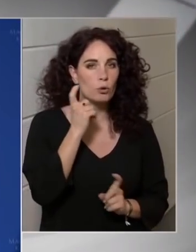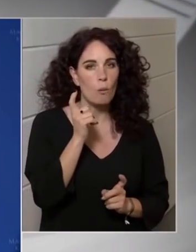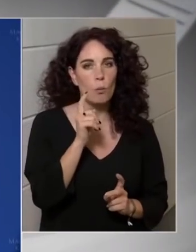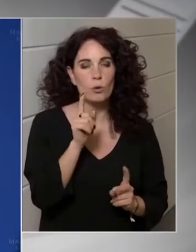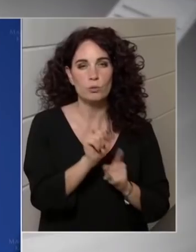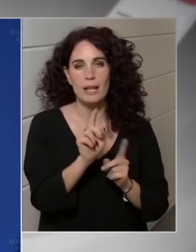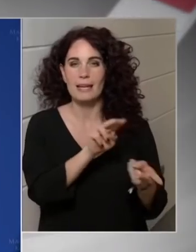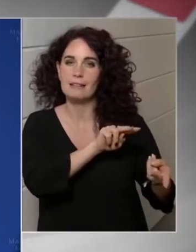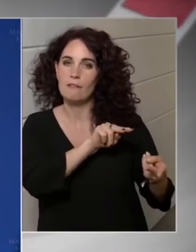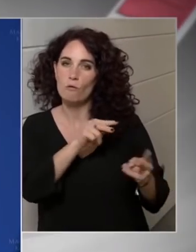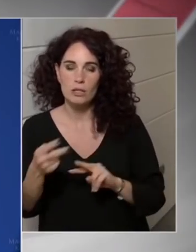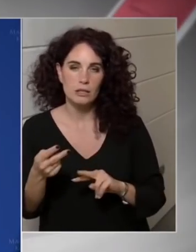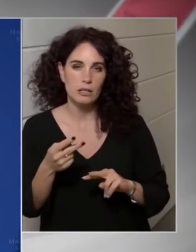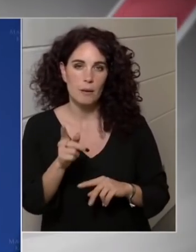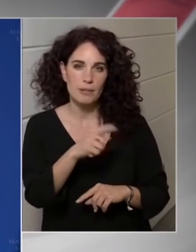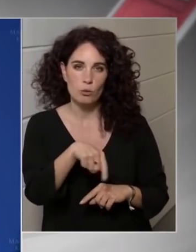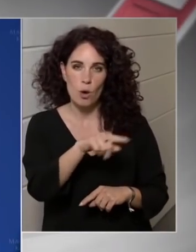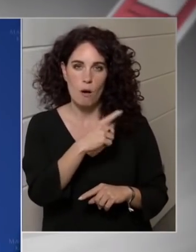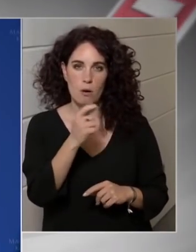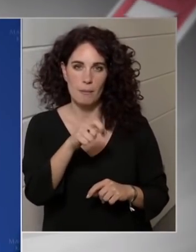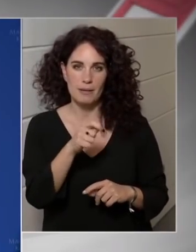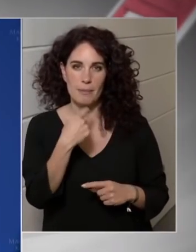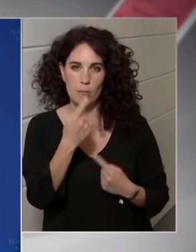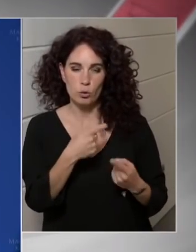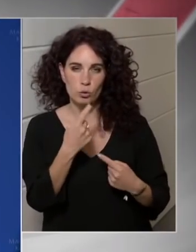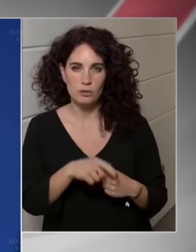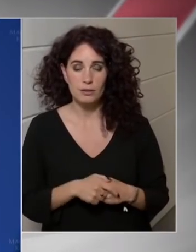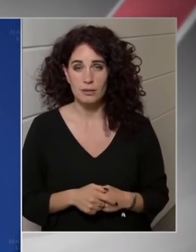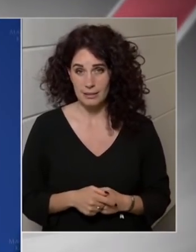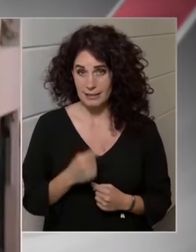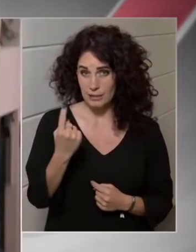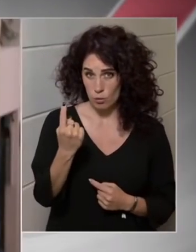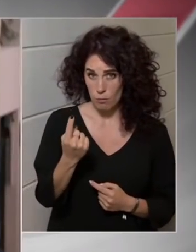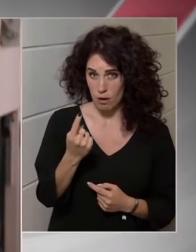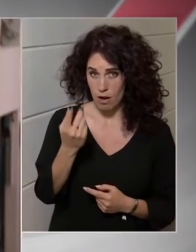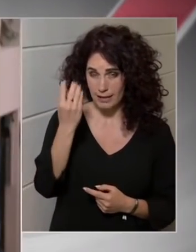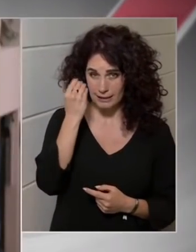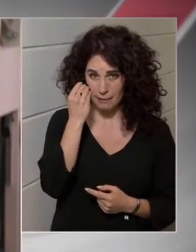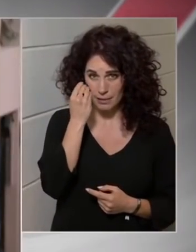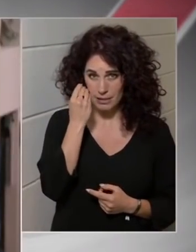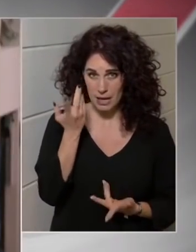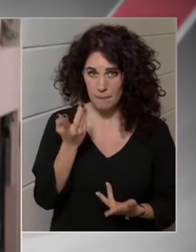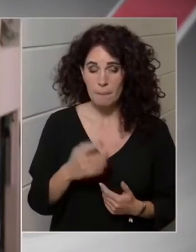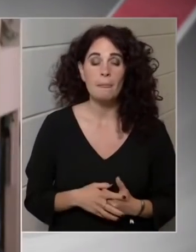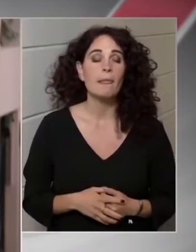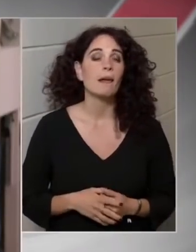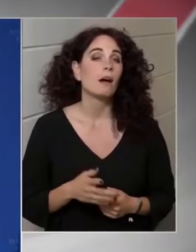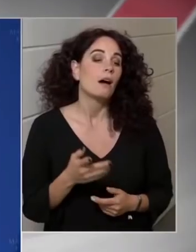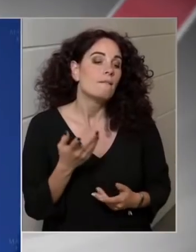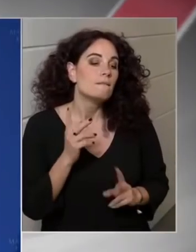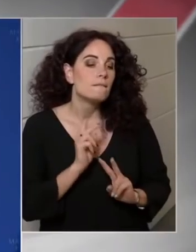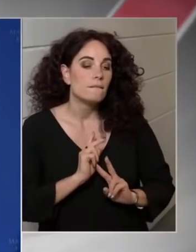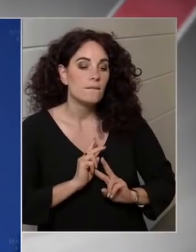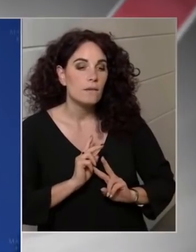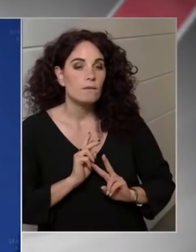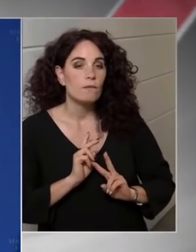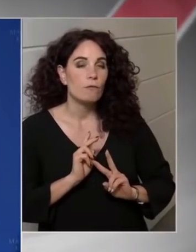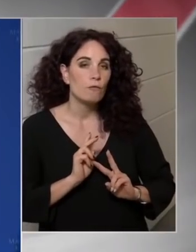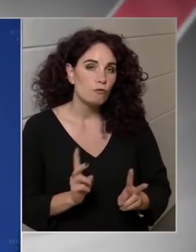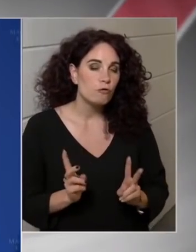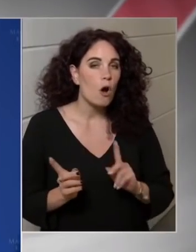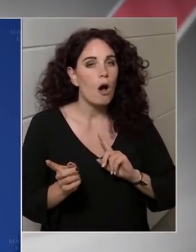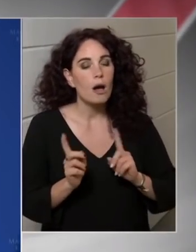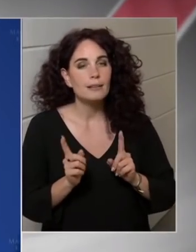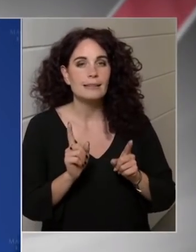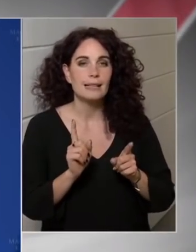azt, amit ő a parlamentben mondott. Várják, ezt ő maga értelemesztél, hogy utána. Az, hogy egyébként van egy ma már